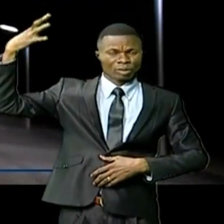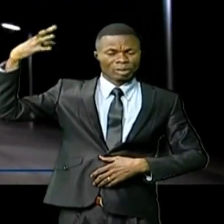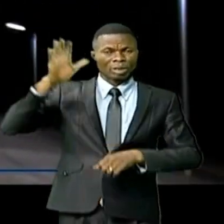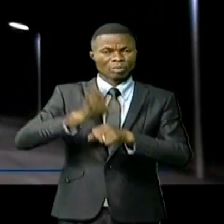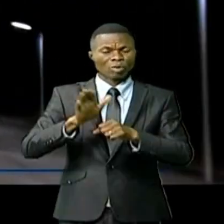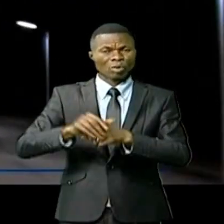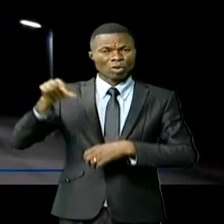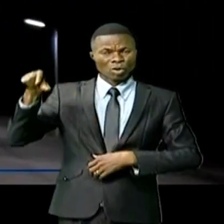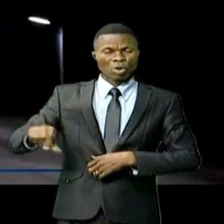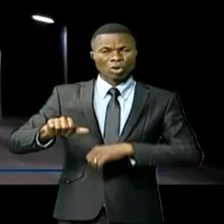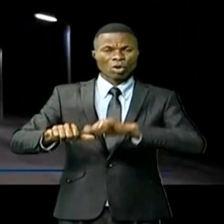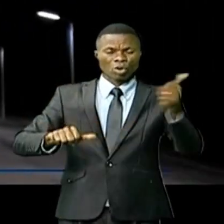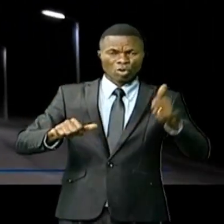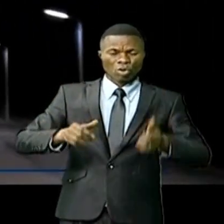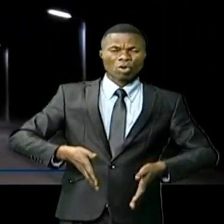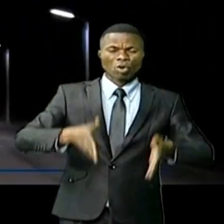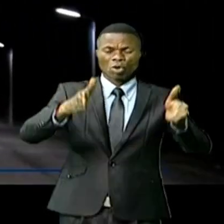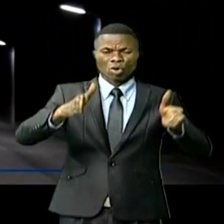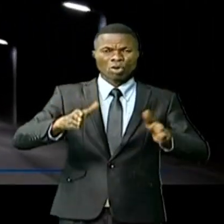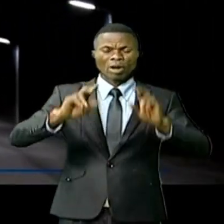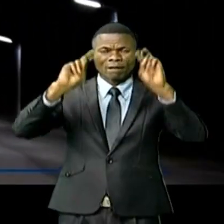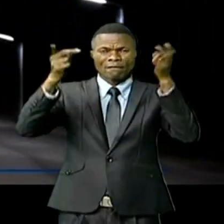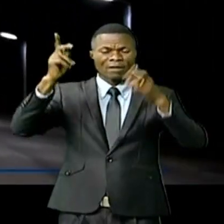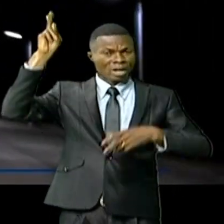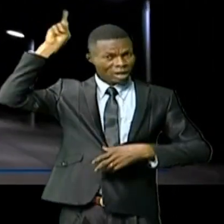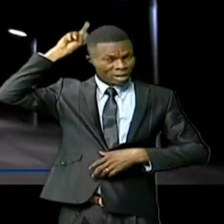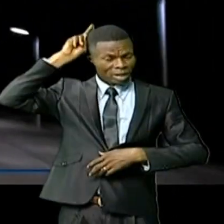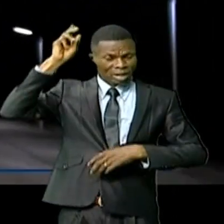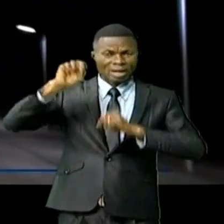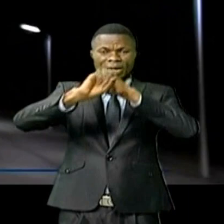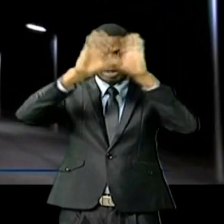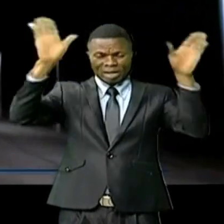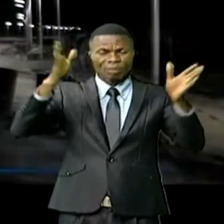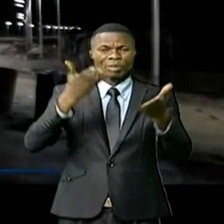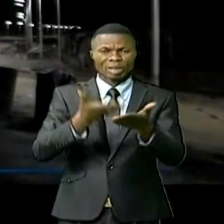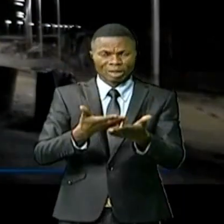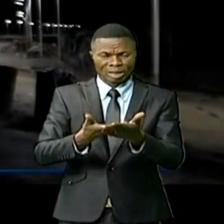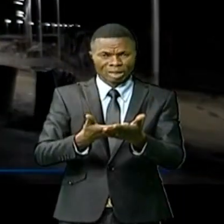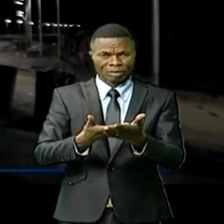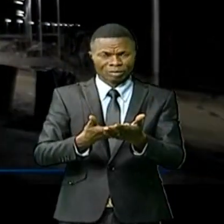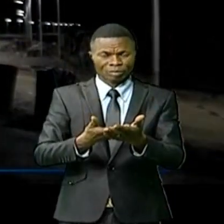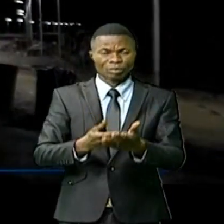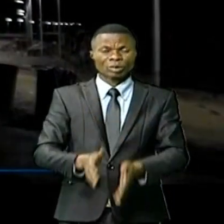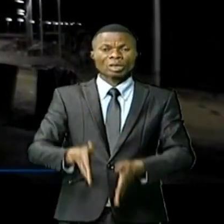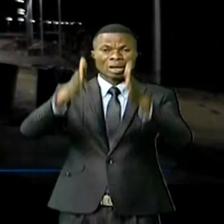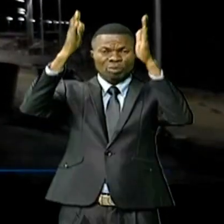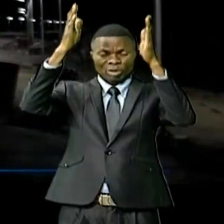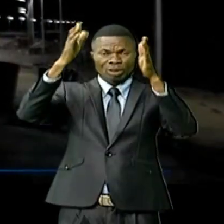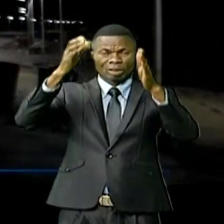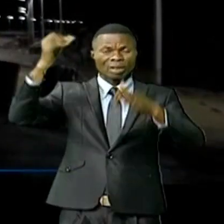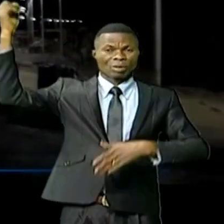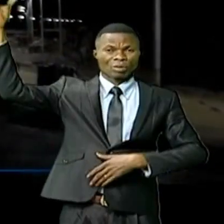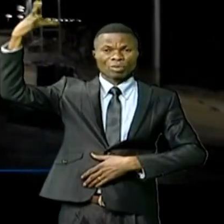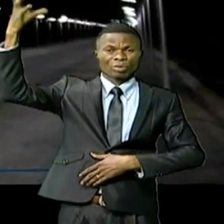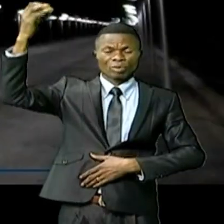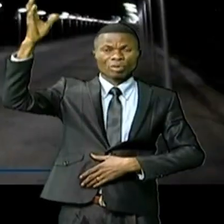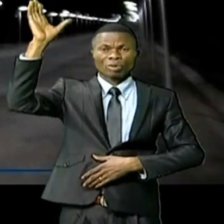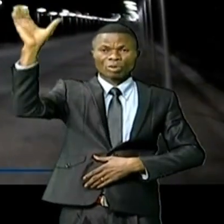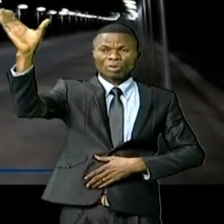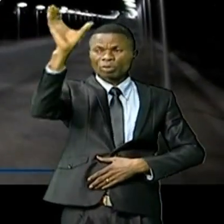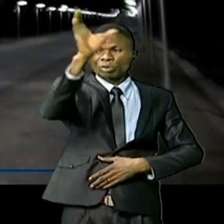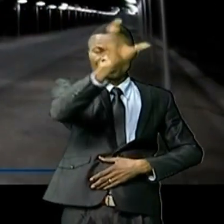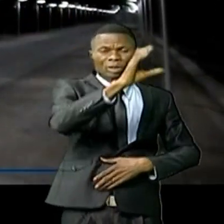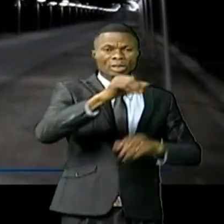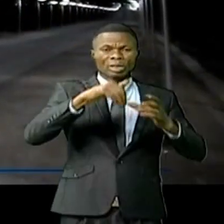quartiers et autres grandes artères de Kolosi sont aujourd'hui éliminés. Les poteaux et les lampadaires sont installés à